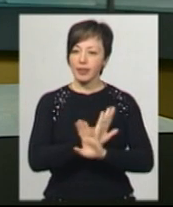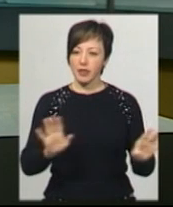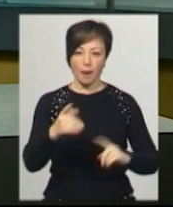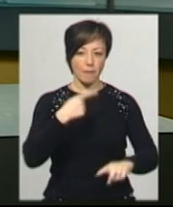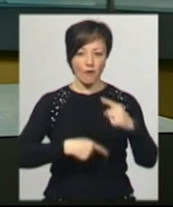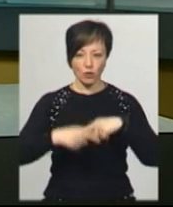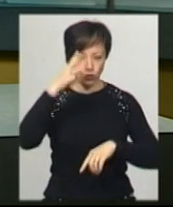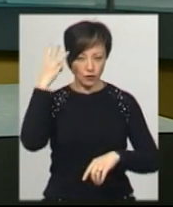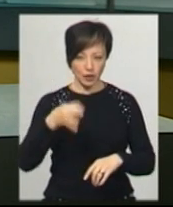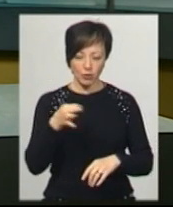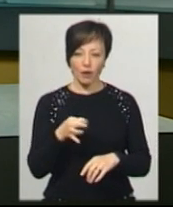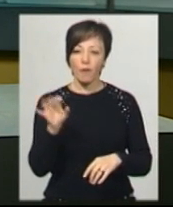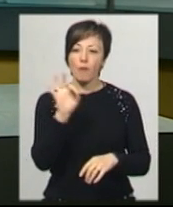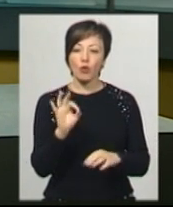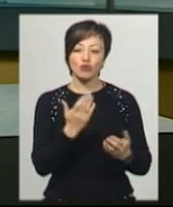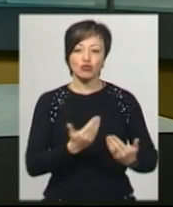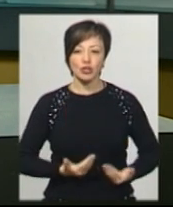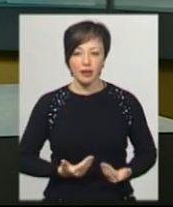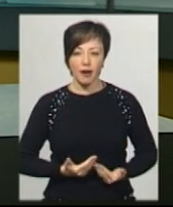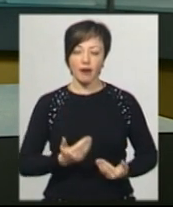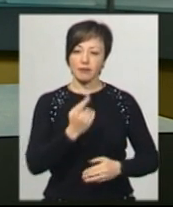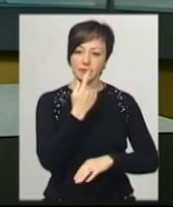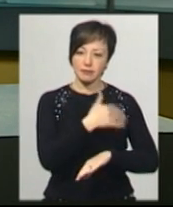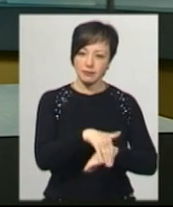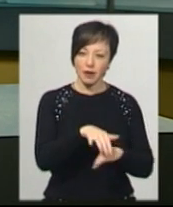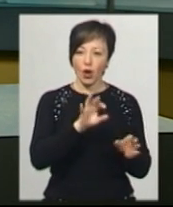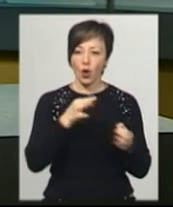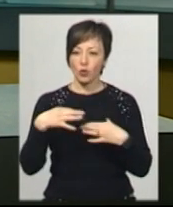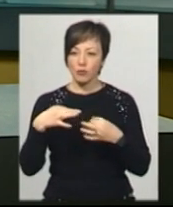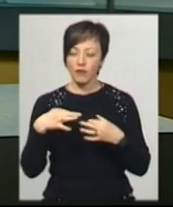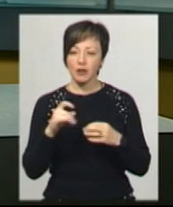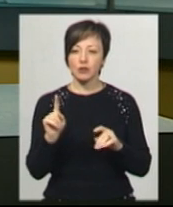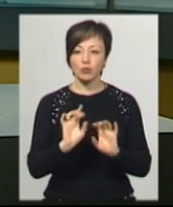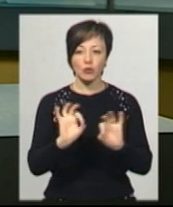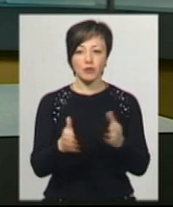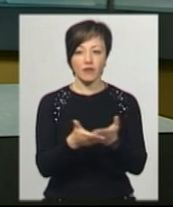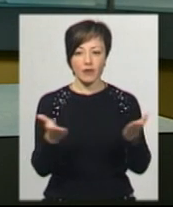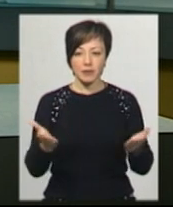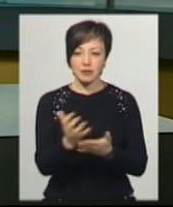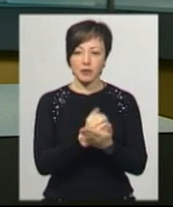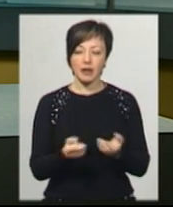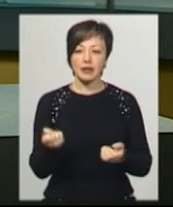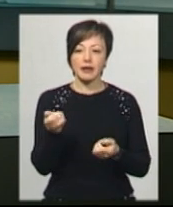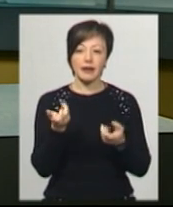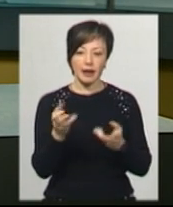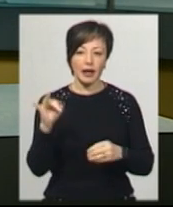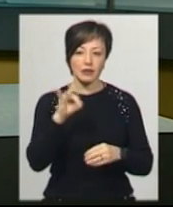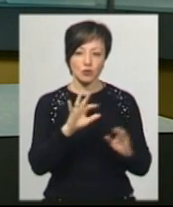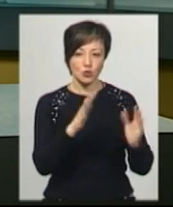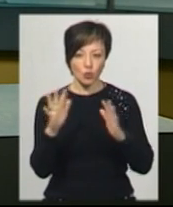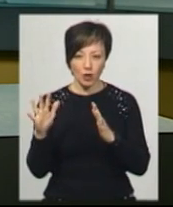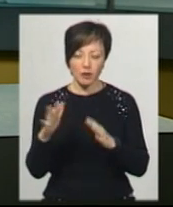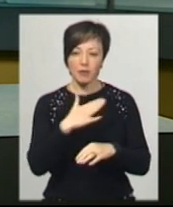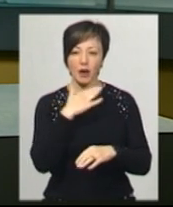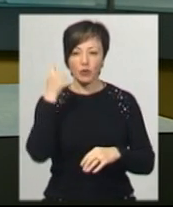на Хмельниччину. Ось що про життя під час карантину розповіли вони. Щоб розповісти вам, ми зібрали кілька історій подолян, які вже не